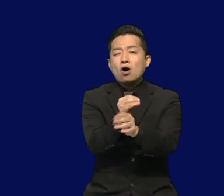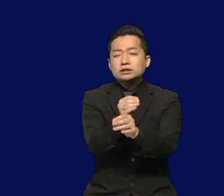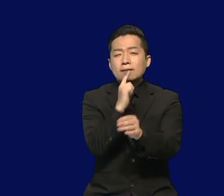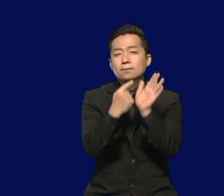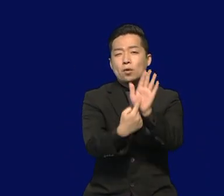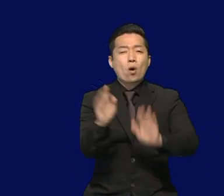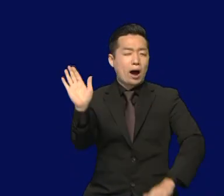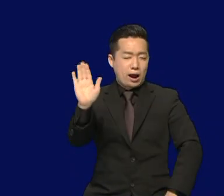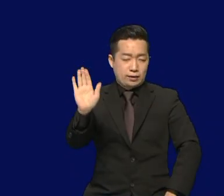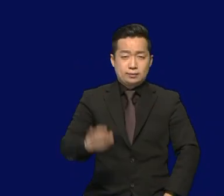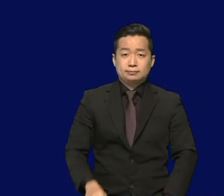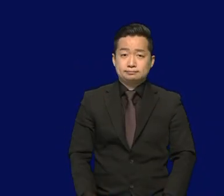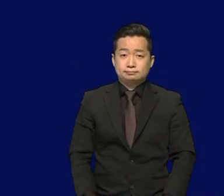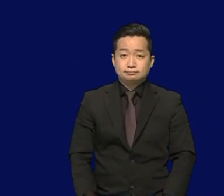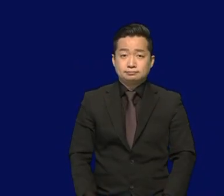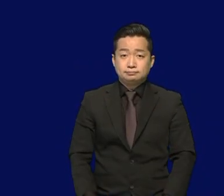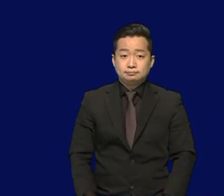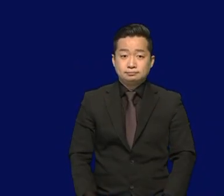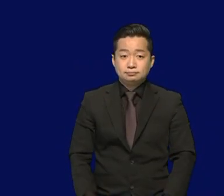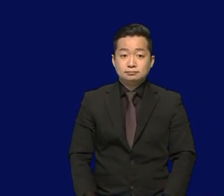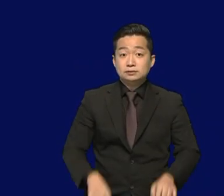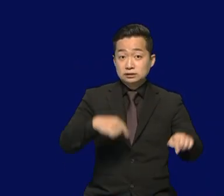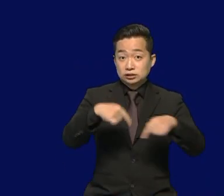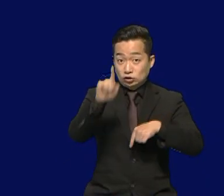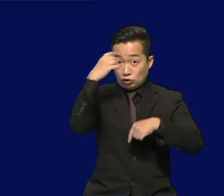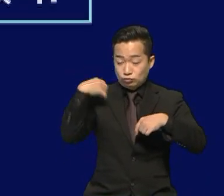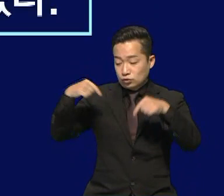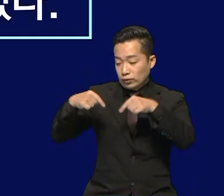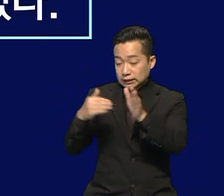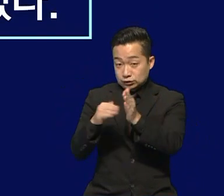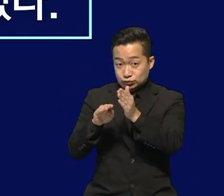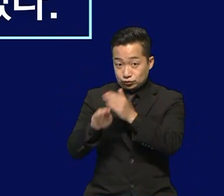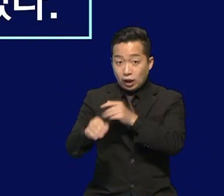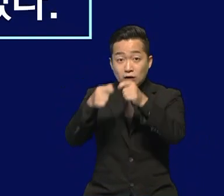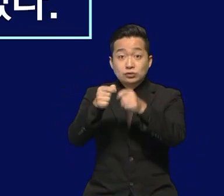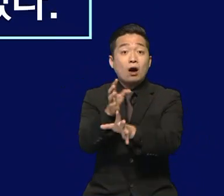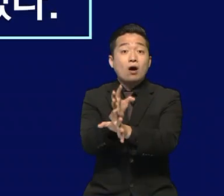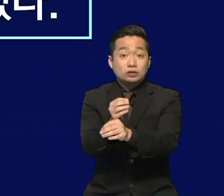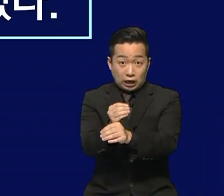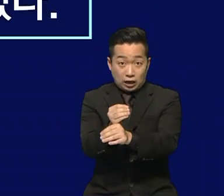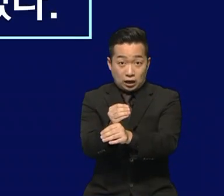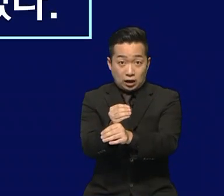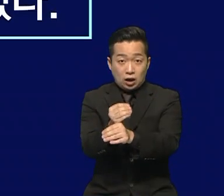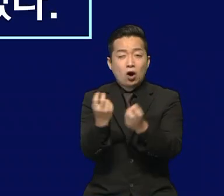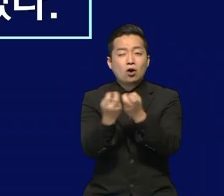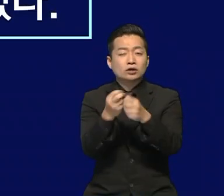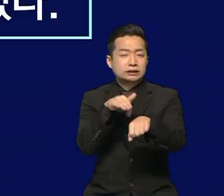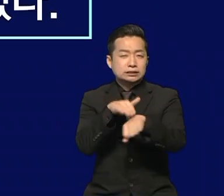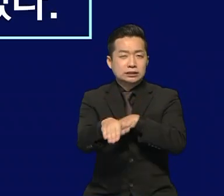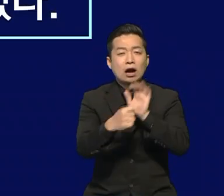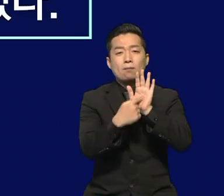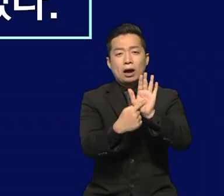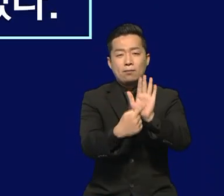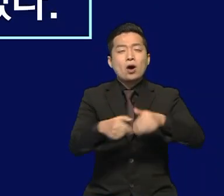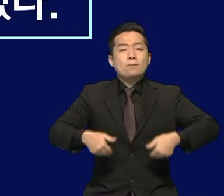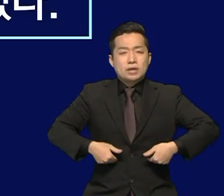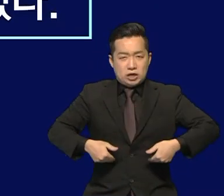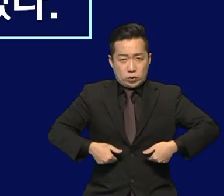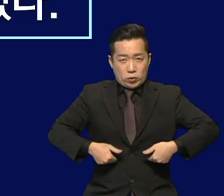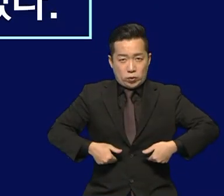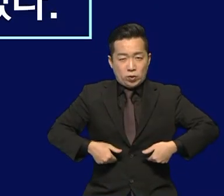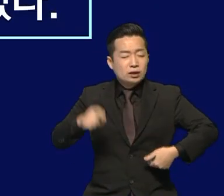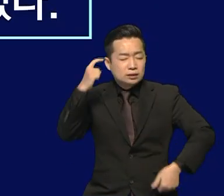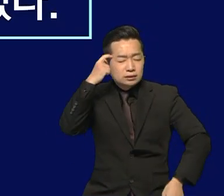않겠다고 했습니다. 그런데 당정 회의 후에 구체적인 시기를 어떤 식으로든 발표해야 하는 상황으로